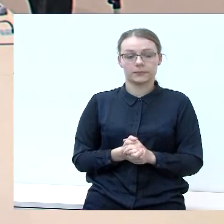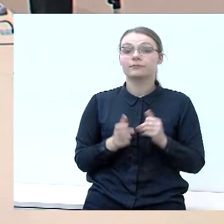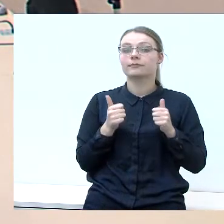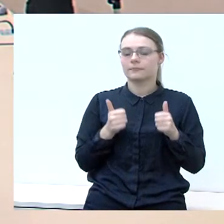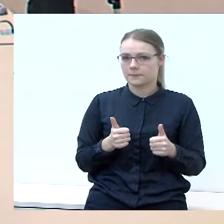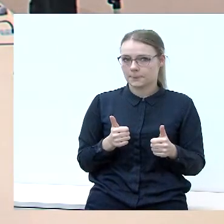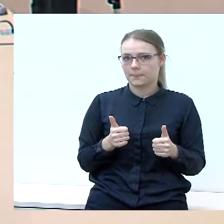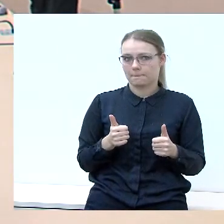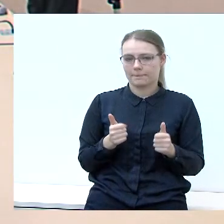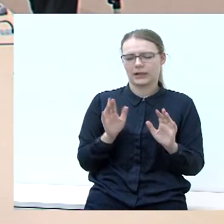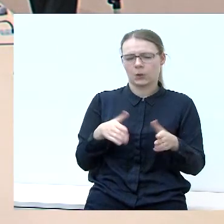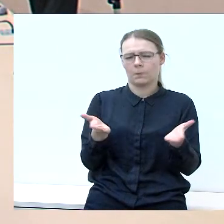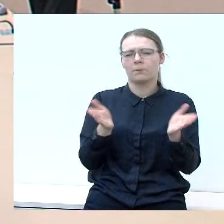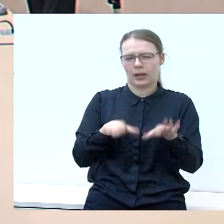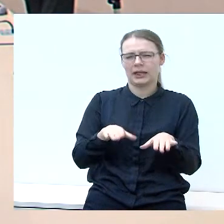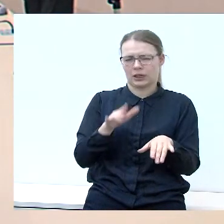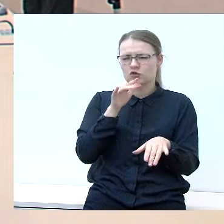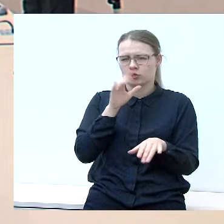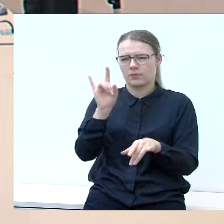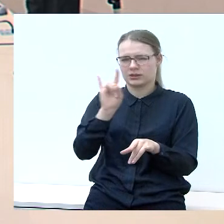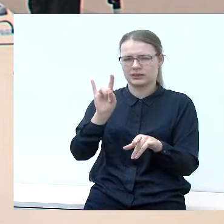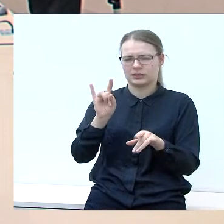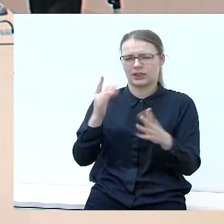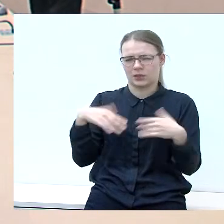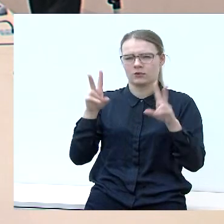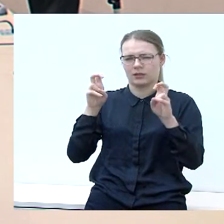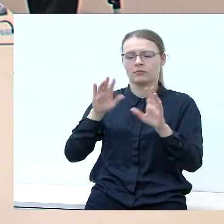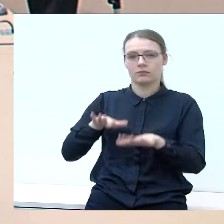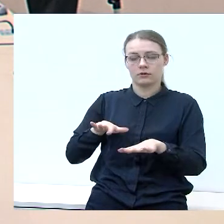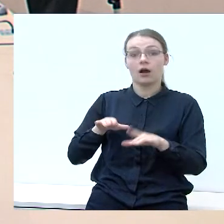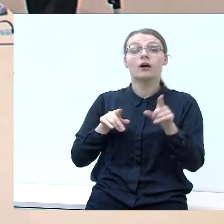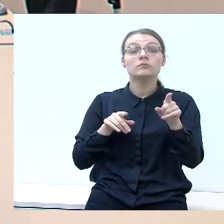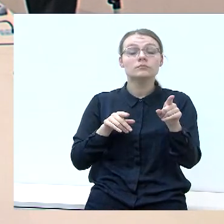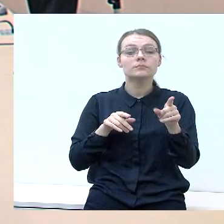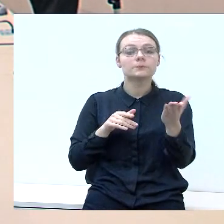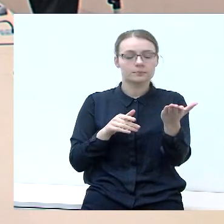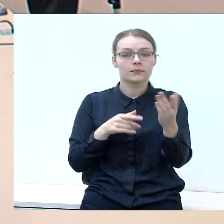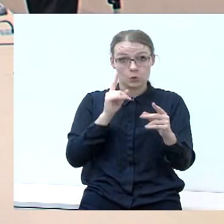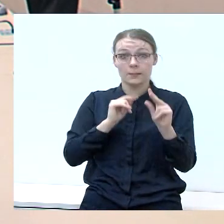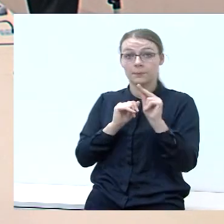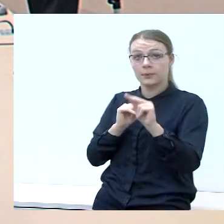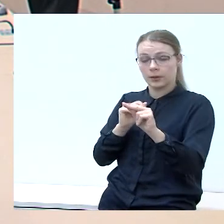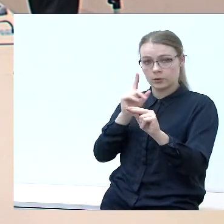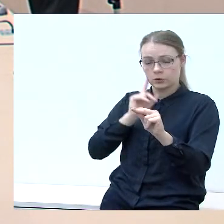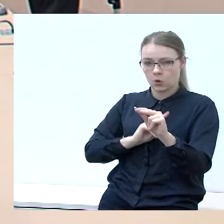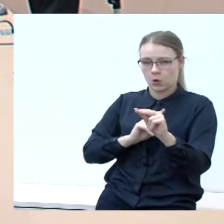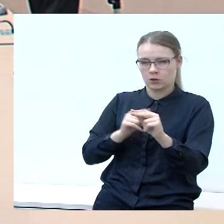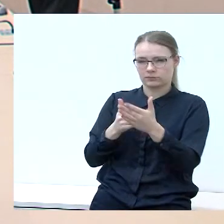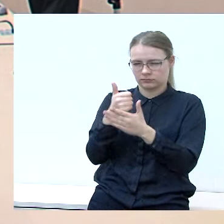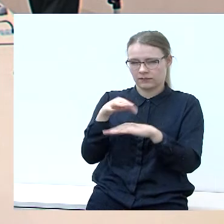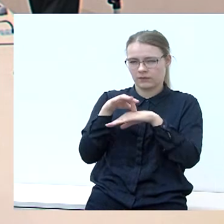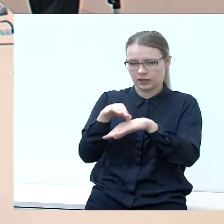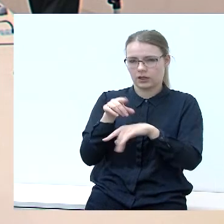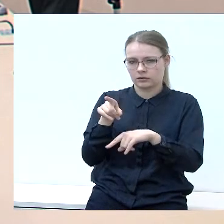Gerai, palikime sinagogą. Taip. Aš pastabą norėčiau duoti gerbiamam vedėjui.